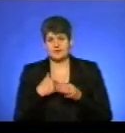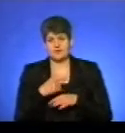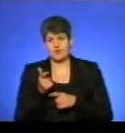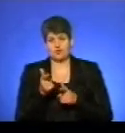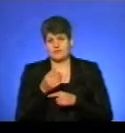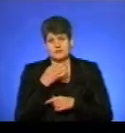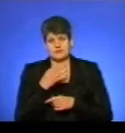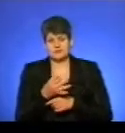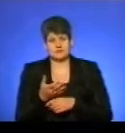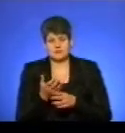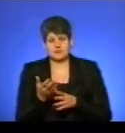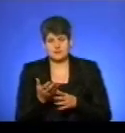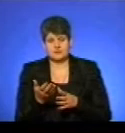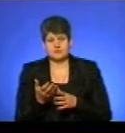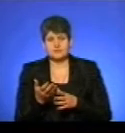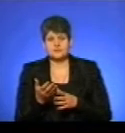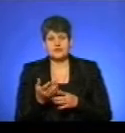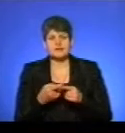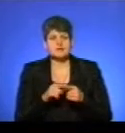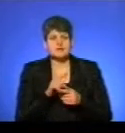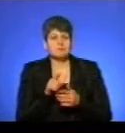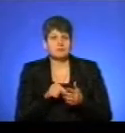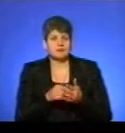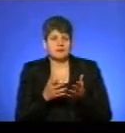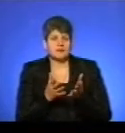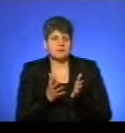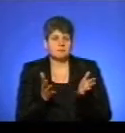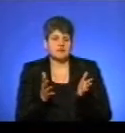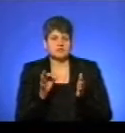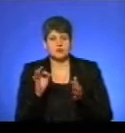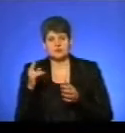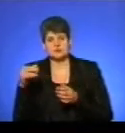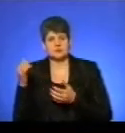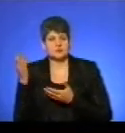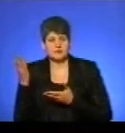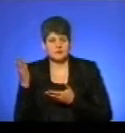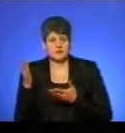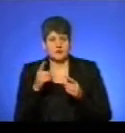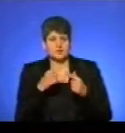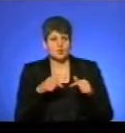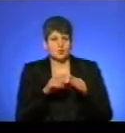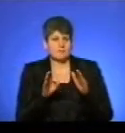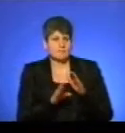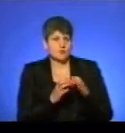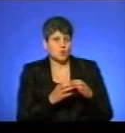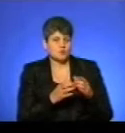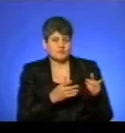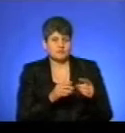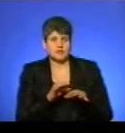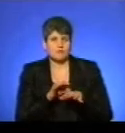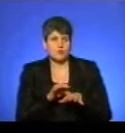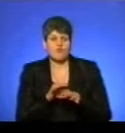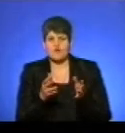таку інформацію. Це питання більше облежадміністрації і структурних підрозділів. Вони проводять